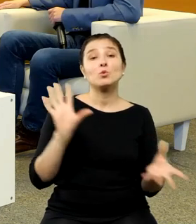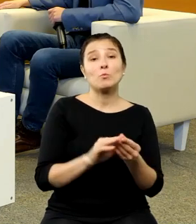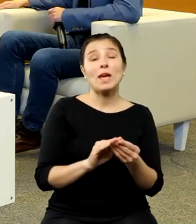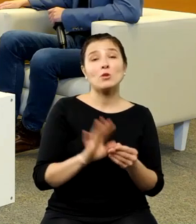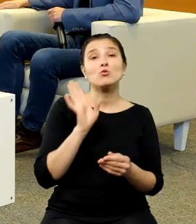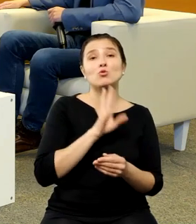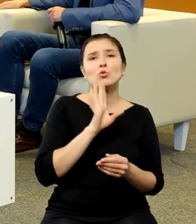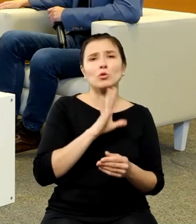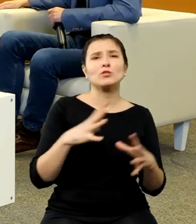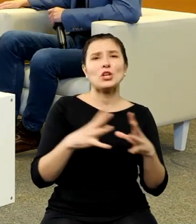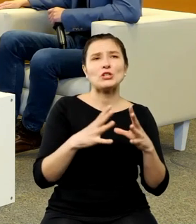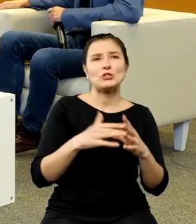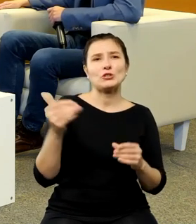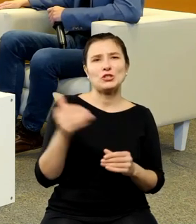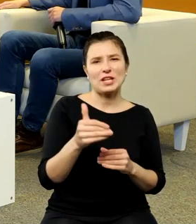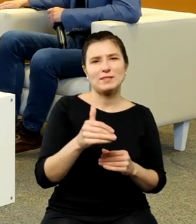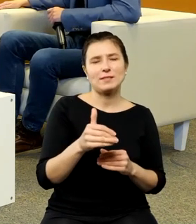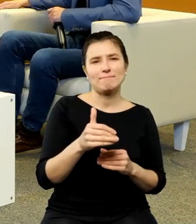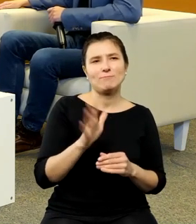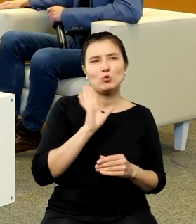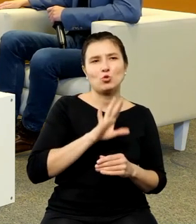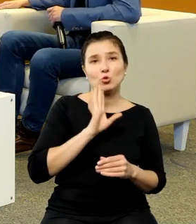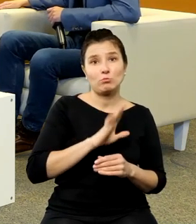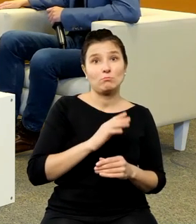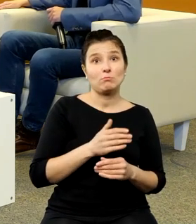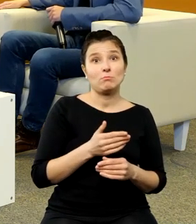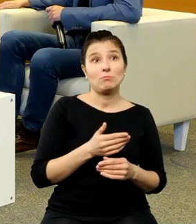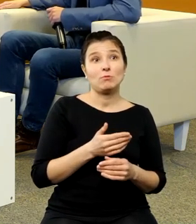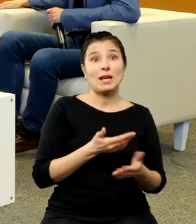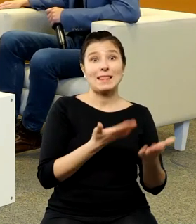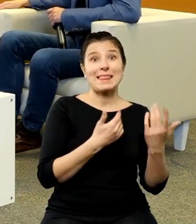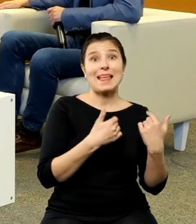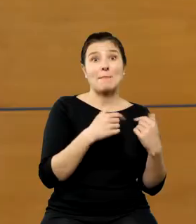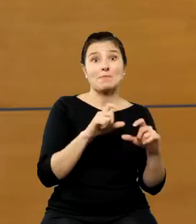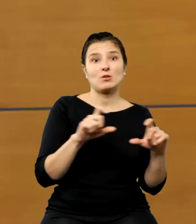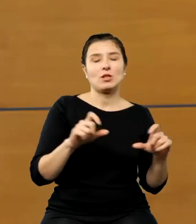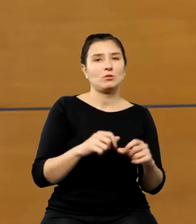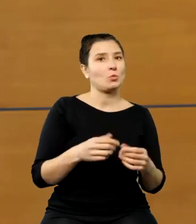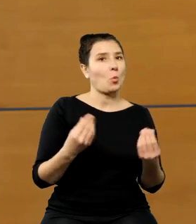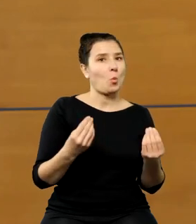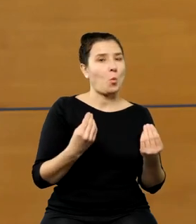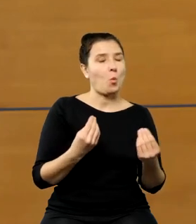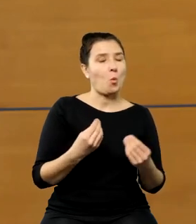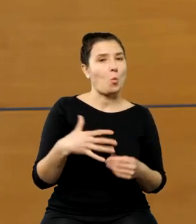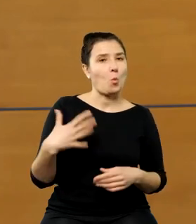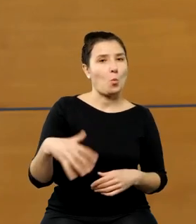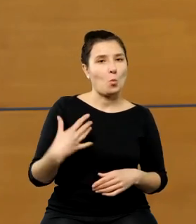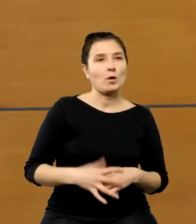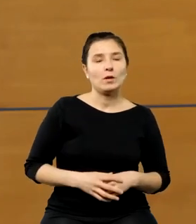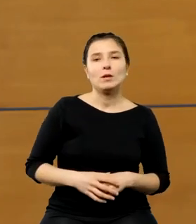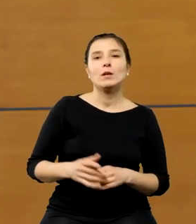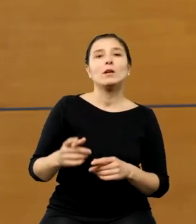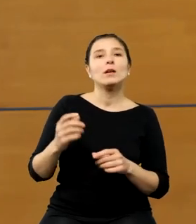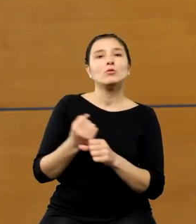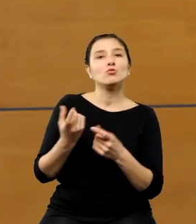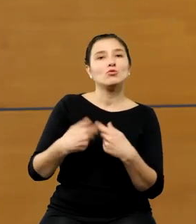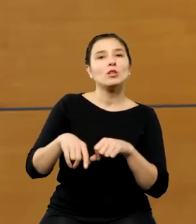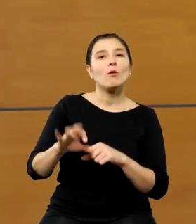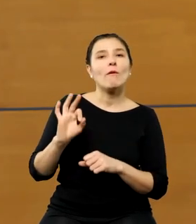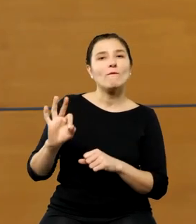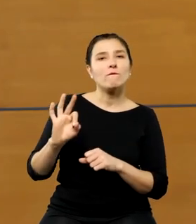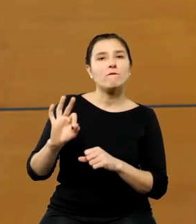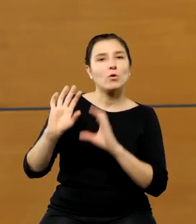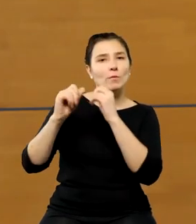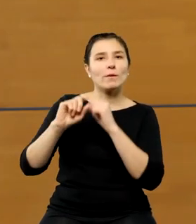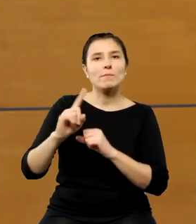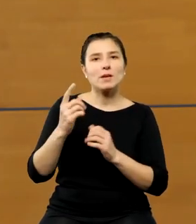tysięcy egzemplarzy. To jak na tamtą epokę jest po prostu fantastycznym wynikiem. Dzieło Mikołaja Kopernika w swoim pierwszym wydaniu The Revolutionibus